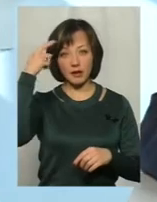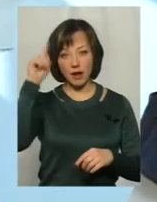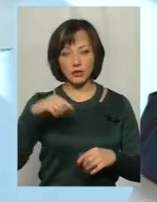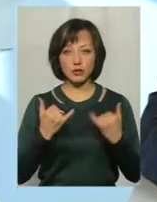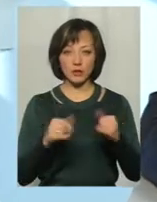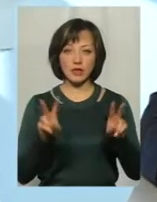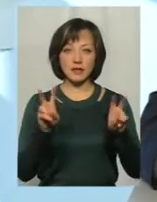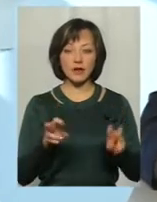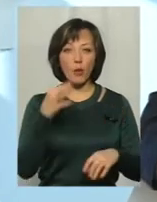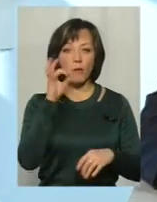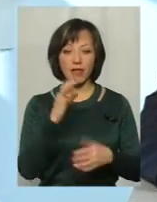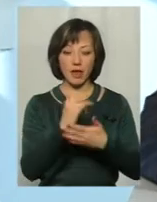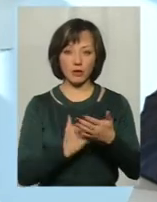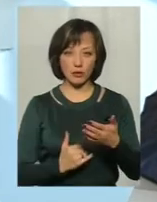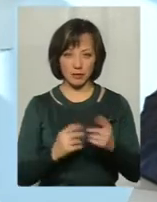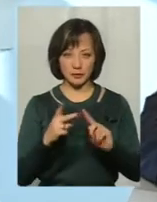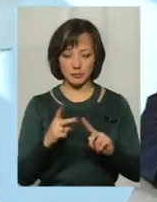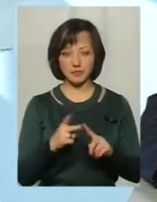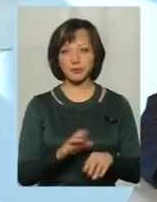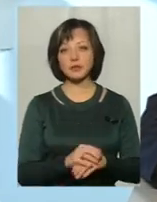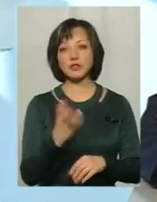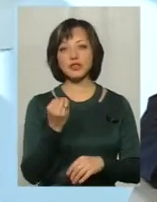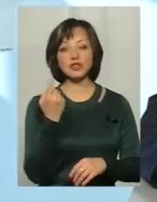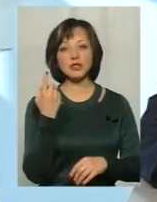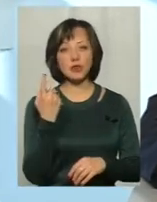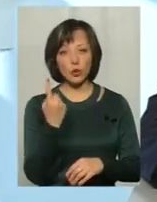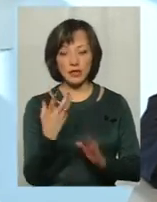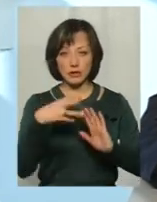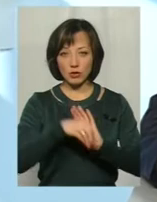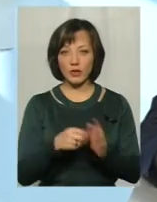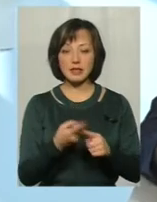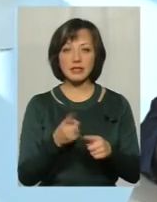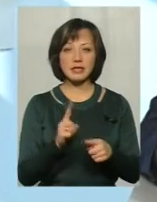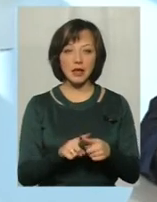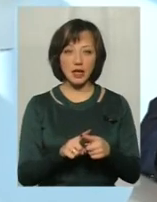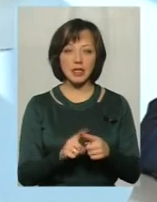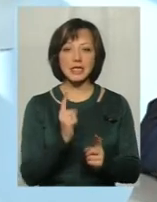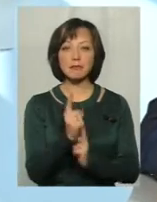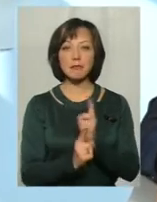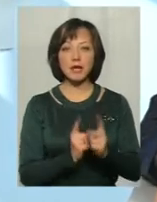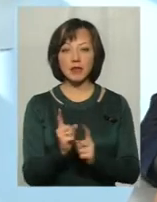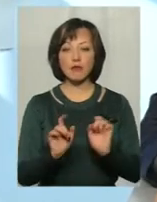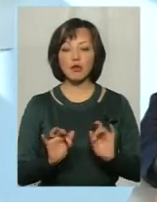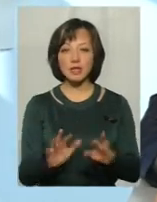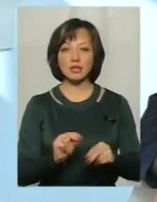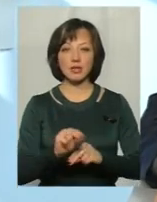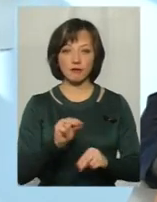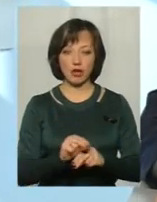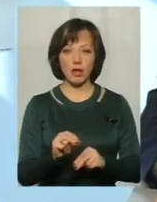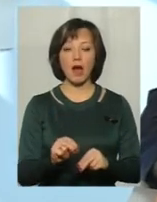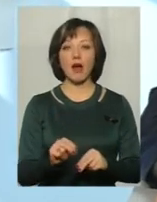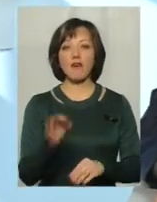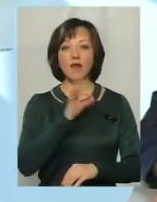сьогодні називаємо компетентностями 2. Ще одна складова, це безпосередньо зміни в процесі навчання, тобто